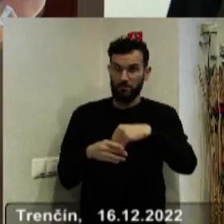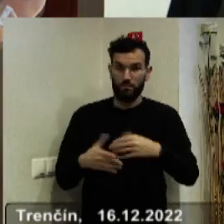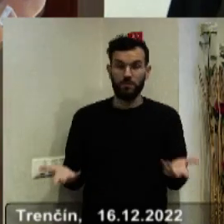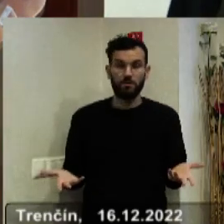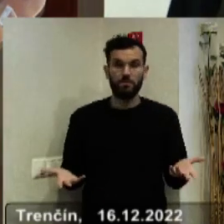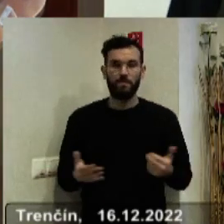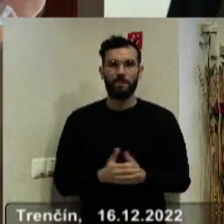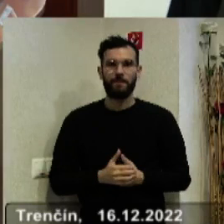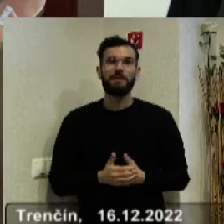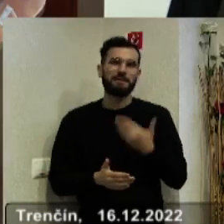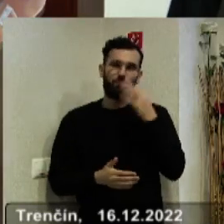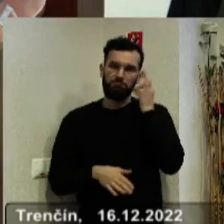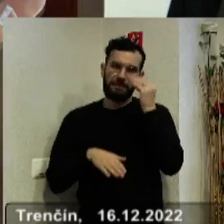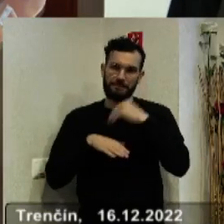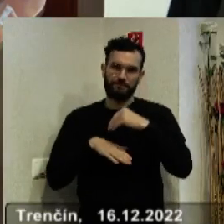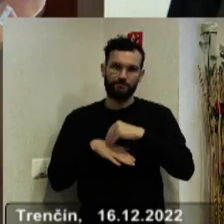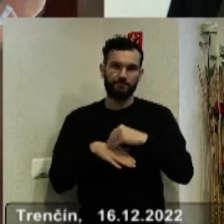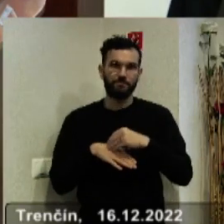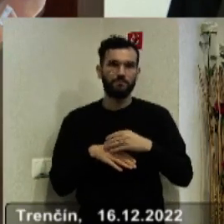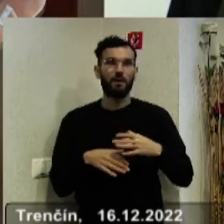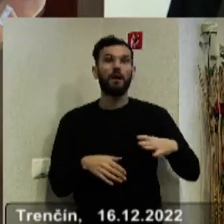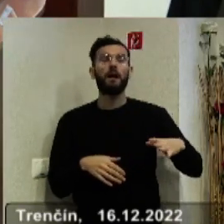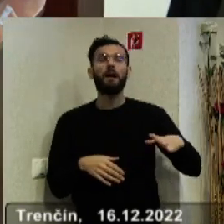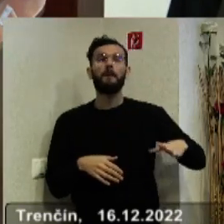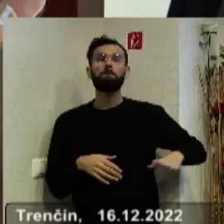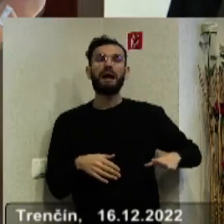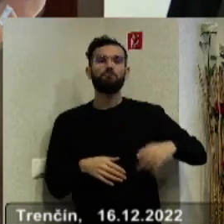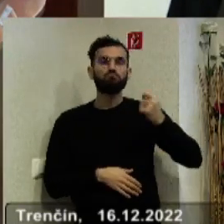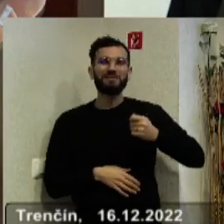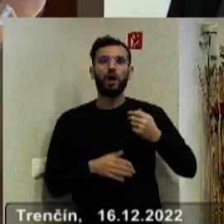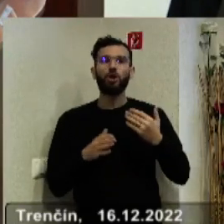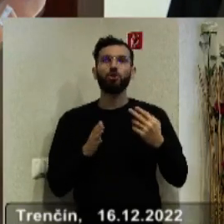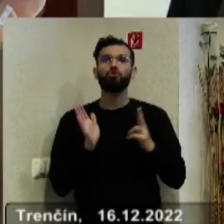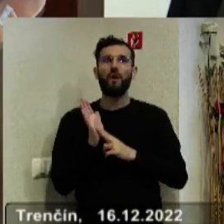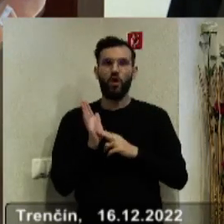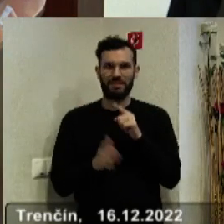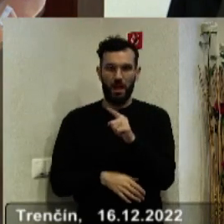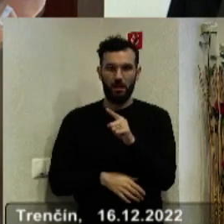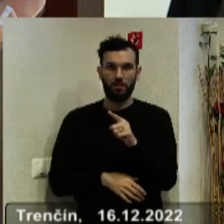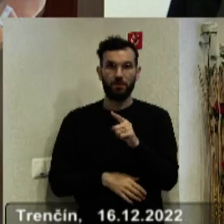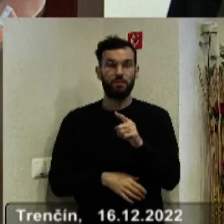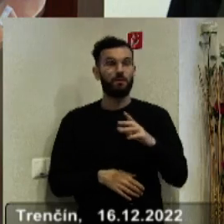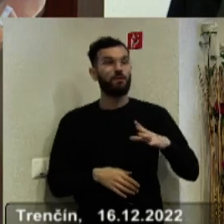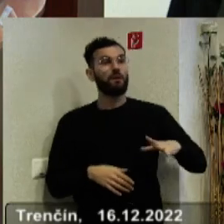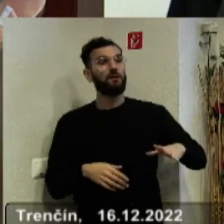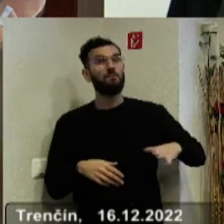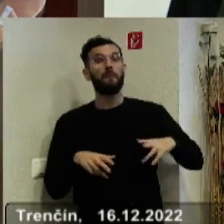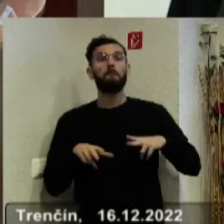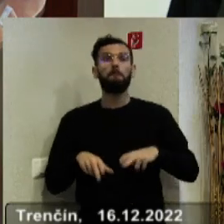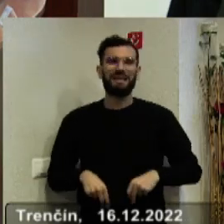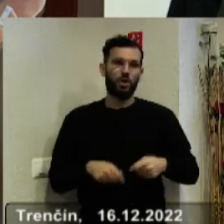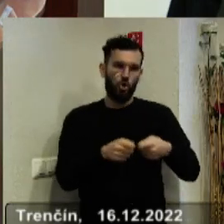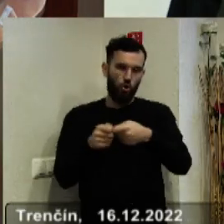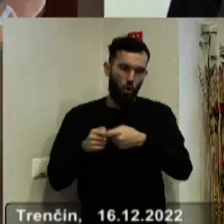Ďakujem pekne za pripomienky. pani poslanky a novotná, nech som práče. Vážený pán predseda, ctení kolegovia,